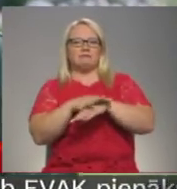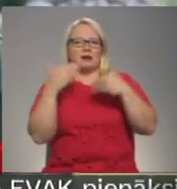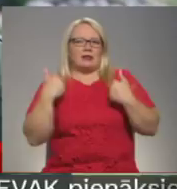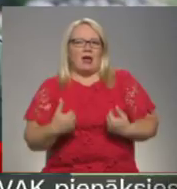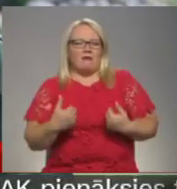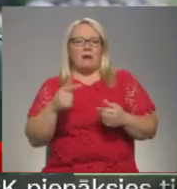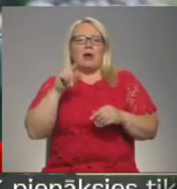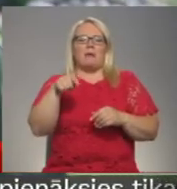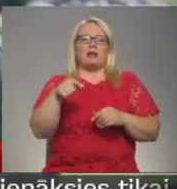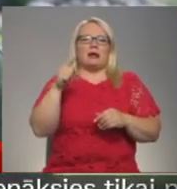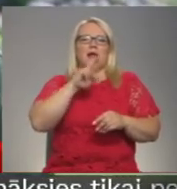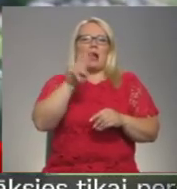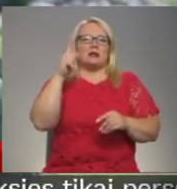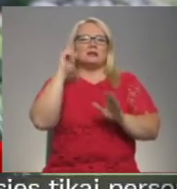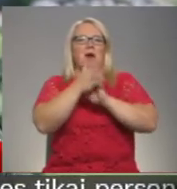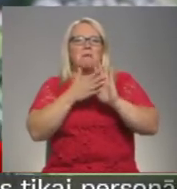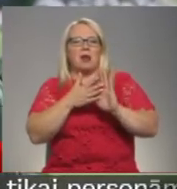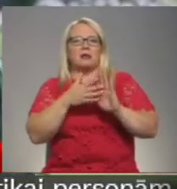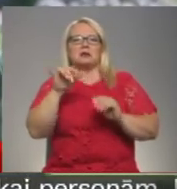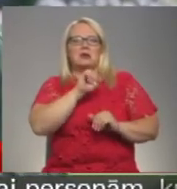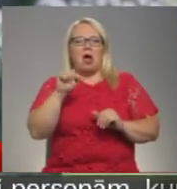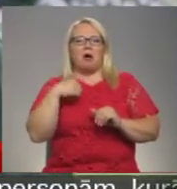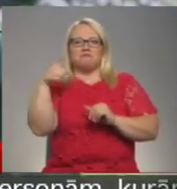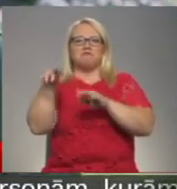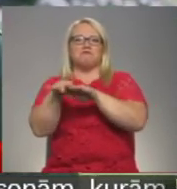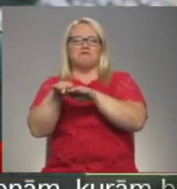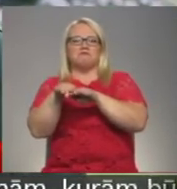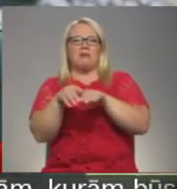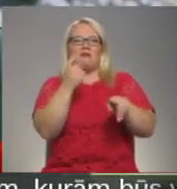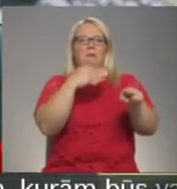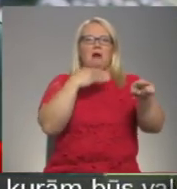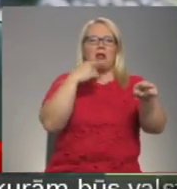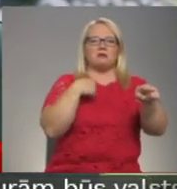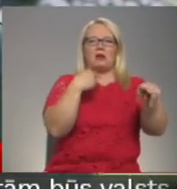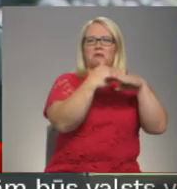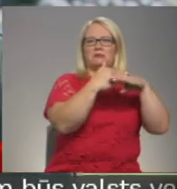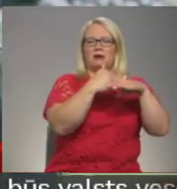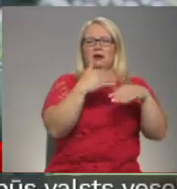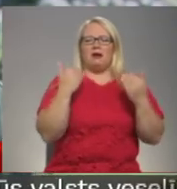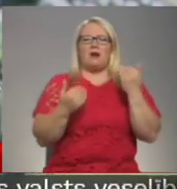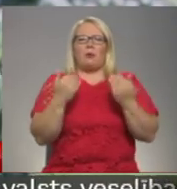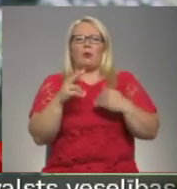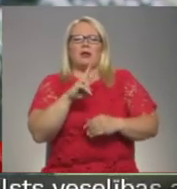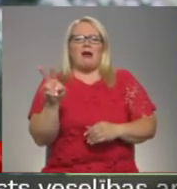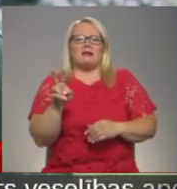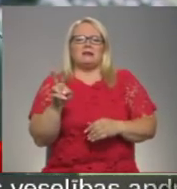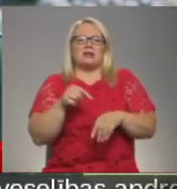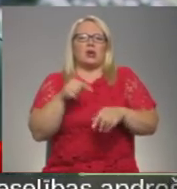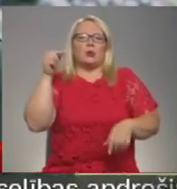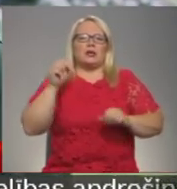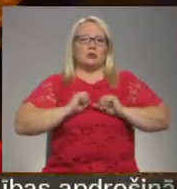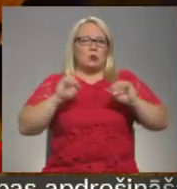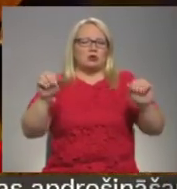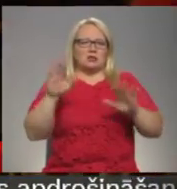tēlēm. Varbūt kāds skatīsies un sapratīs, jā, es esmu mārtiņš, vai es 11. klasē būšu mārtiņš. Varbūt kāds sajūtīsies